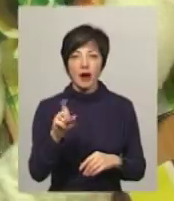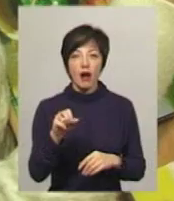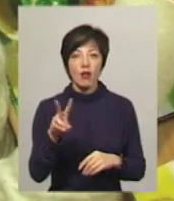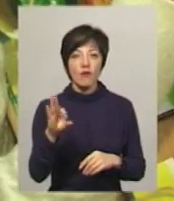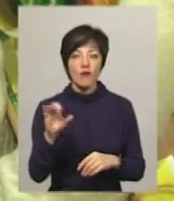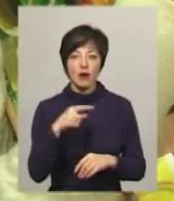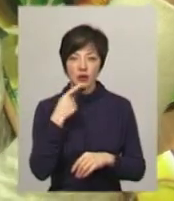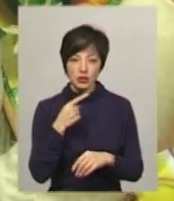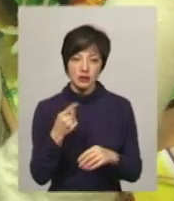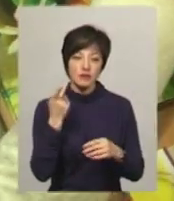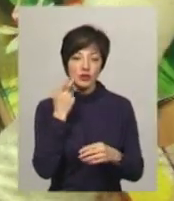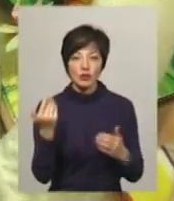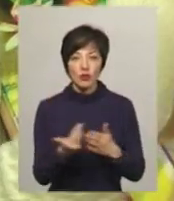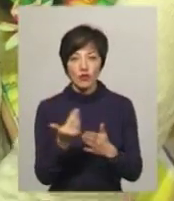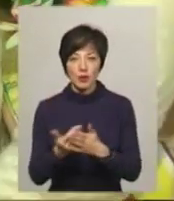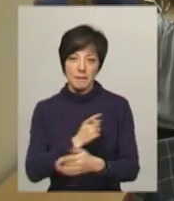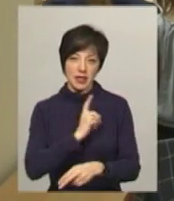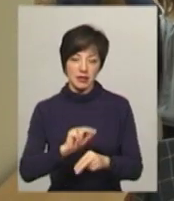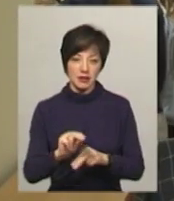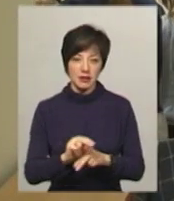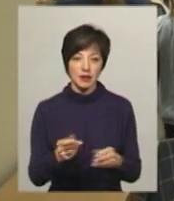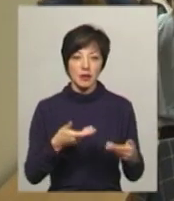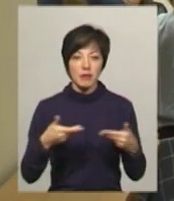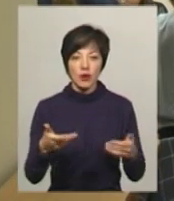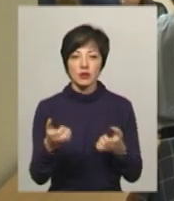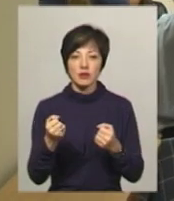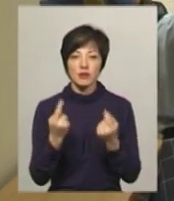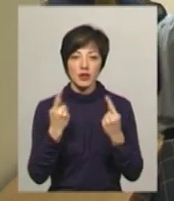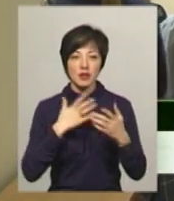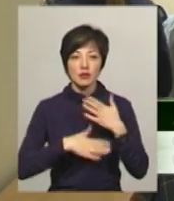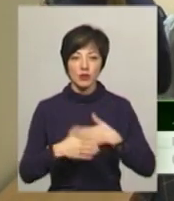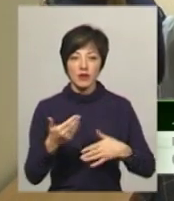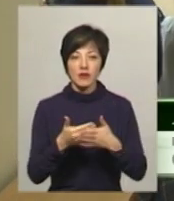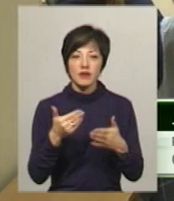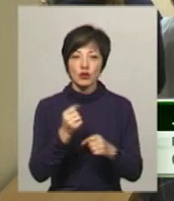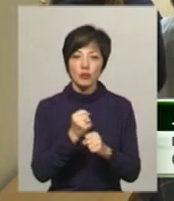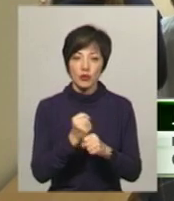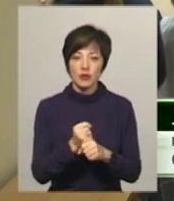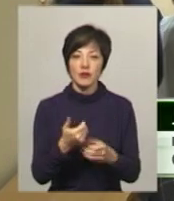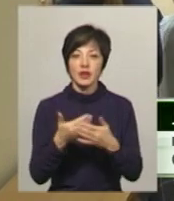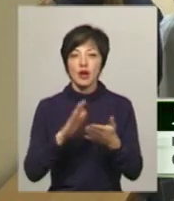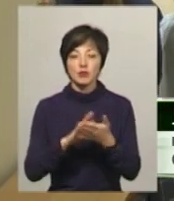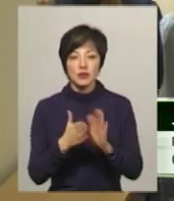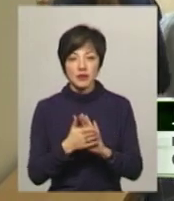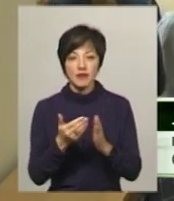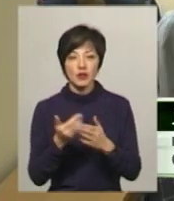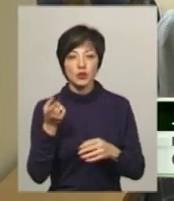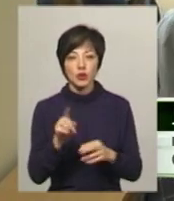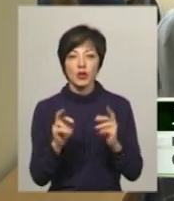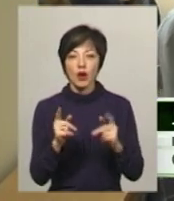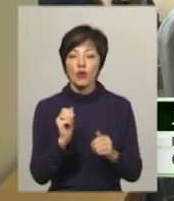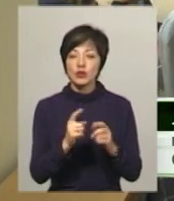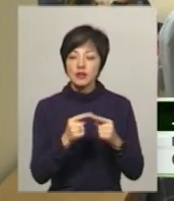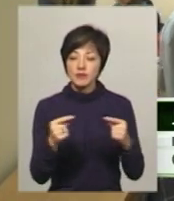щоразу бібліотекарі готують новий майстер-клас. «Ми отримуємо тут дуже велике задоволення від самої роботи, від атмосфери і від того, як вони